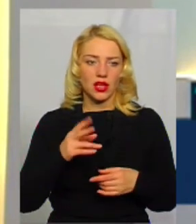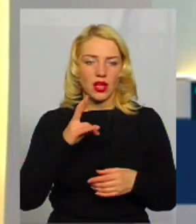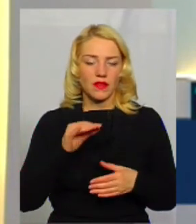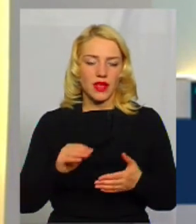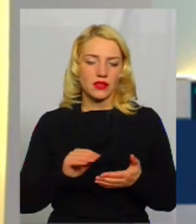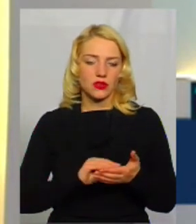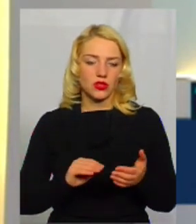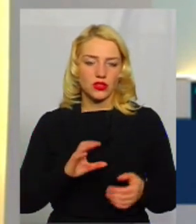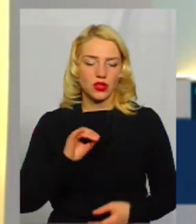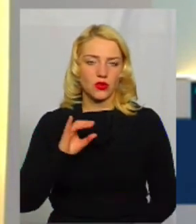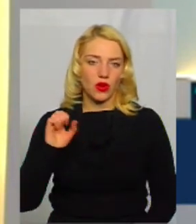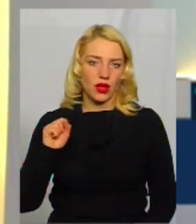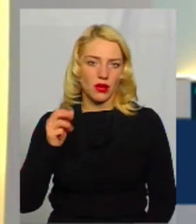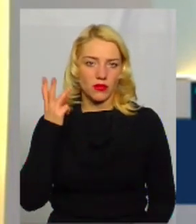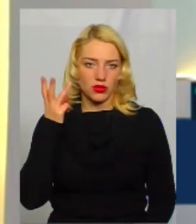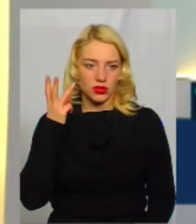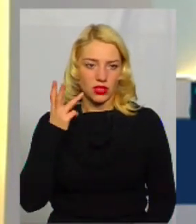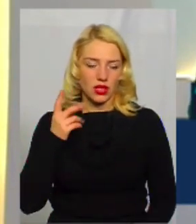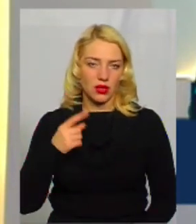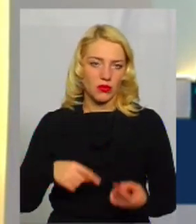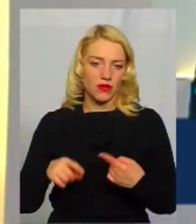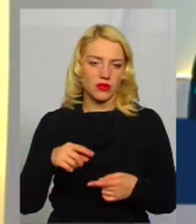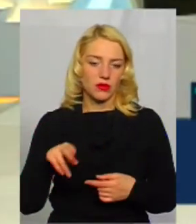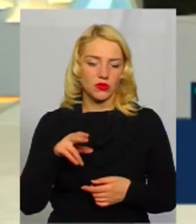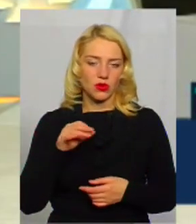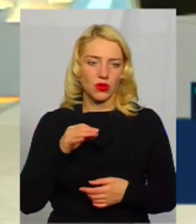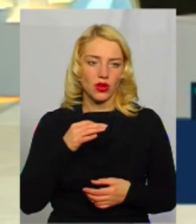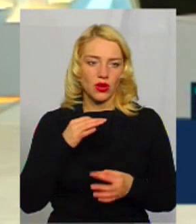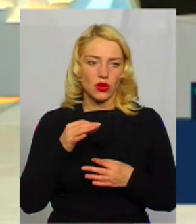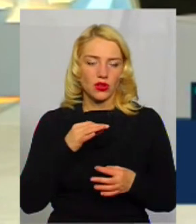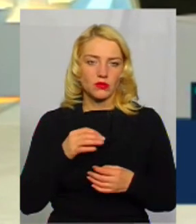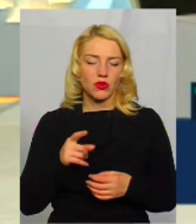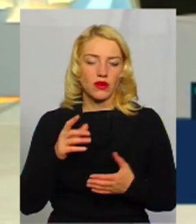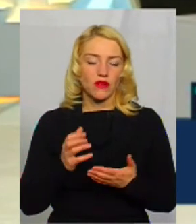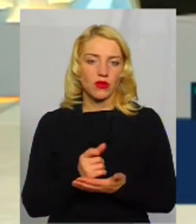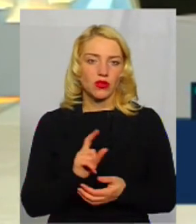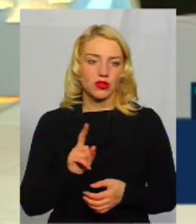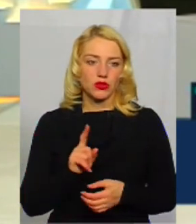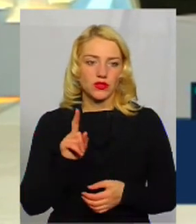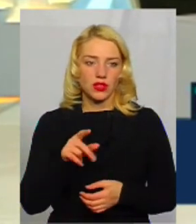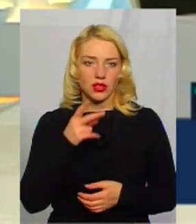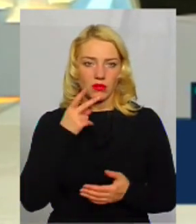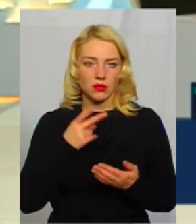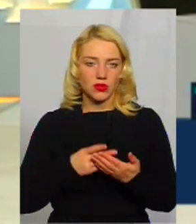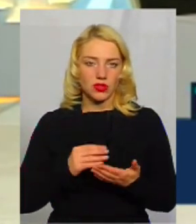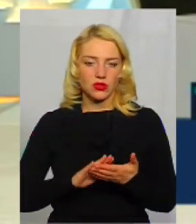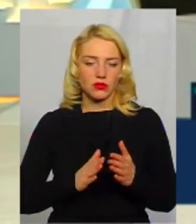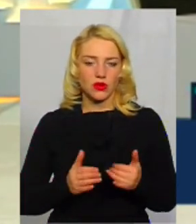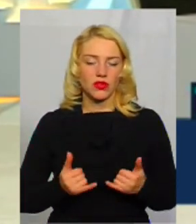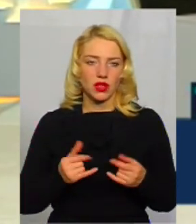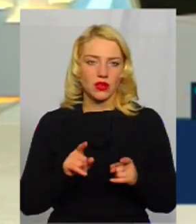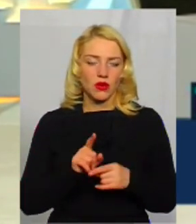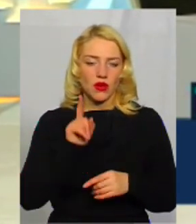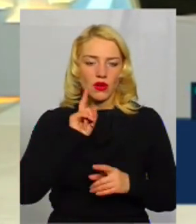сторінці UA-поділля. Повертаємось до розмови, отож виходить, що все ж таки передбачаються умови для такого